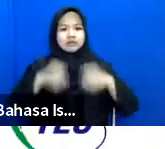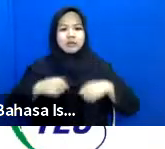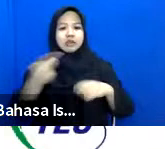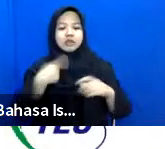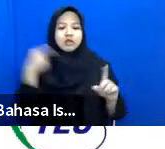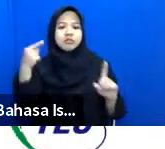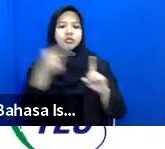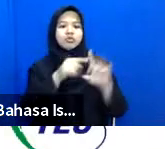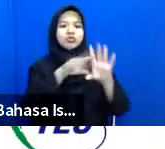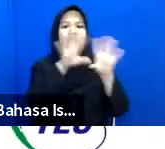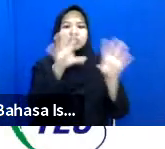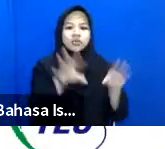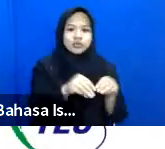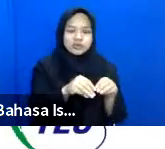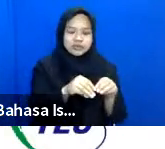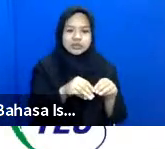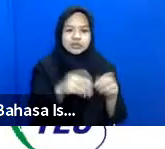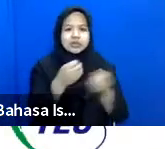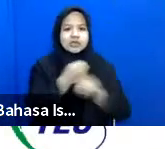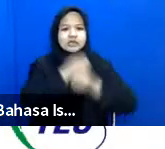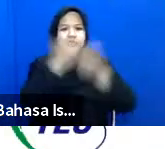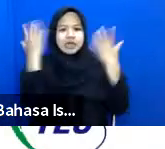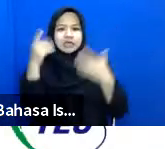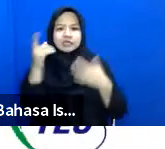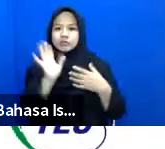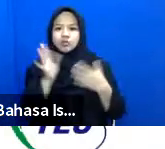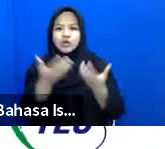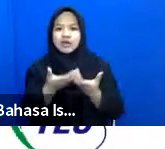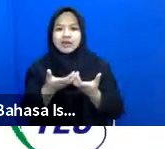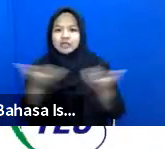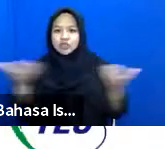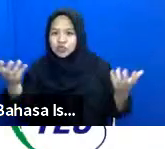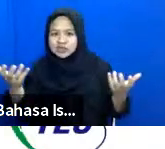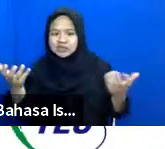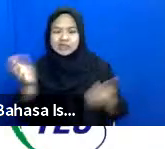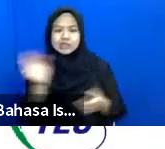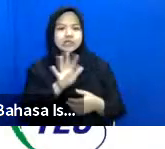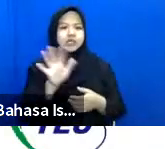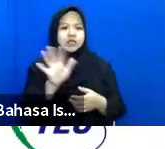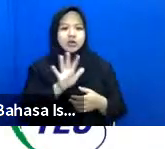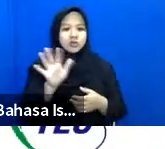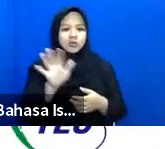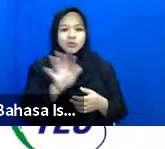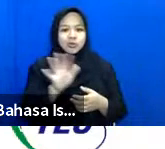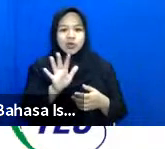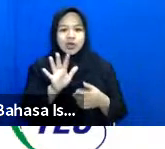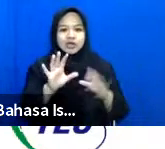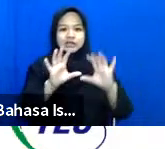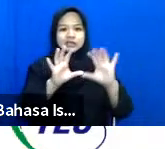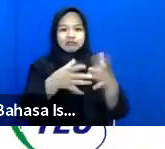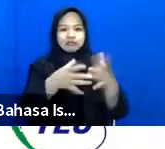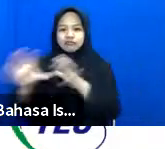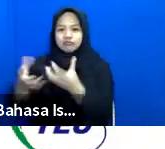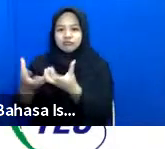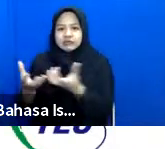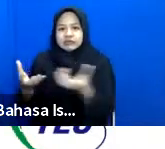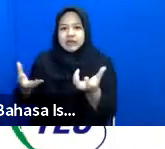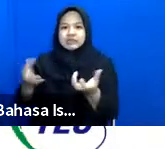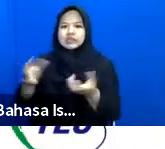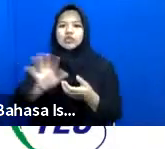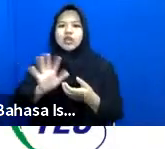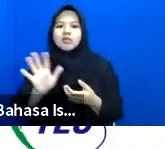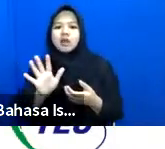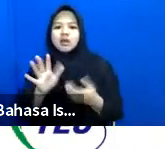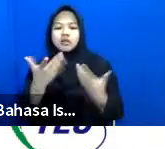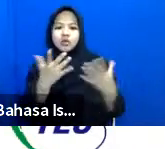inklusi jadi jelas bukan eksklusi jelas juga jawabannya bukan segregasi dan bahkan